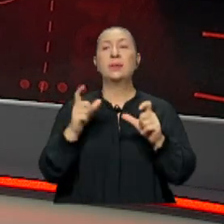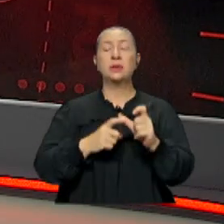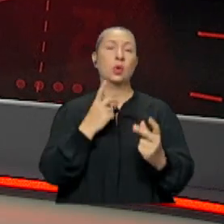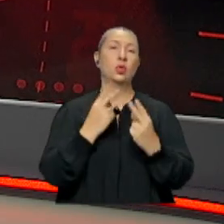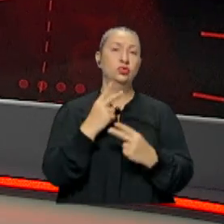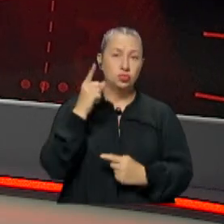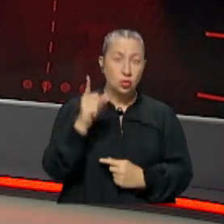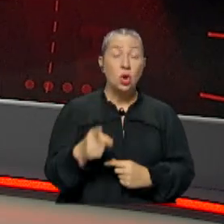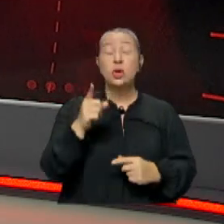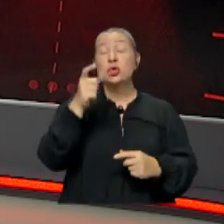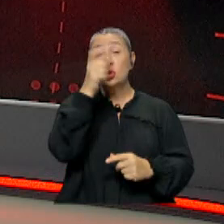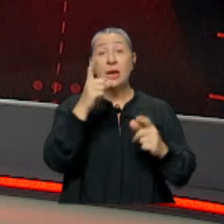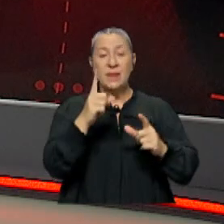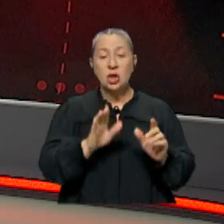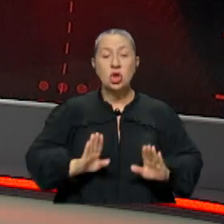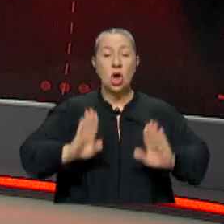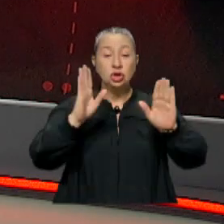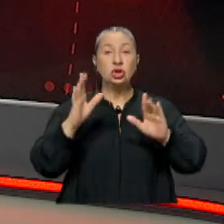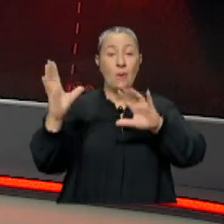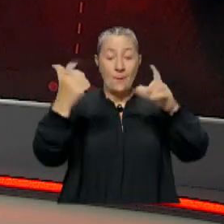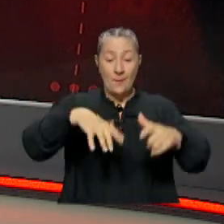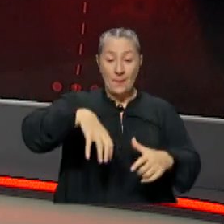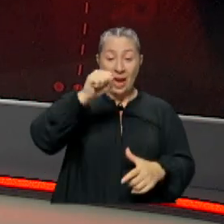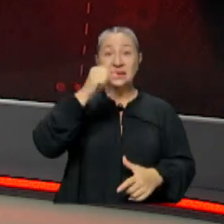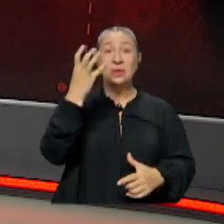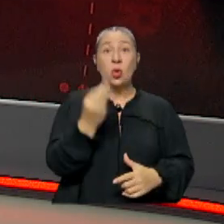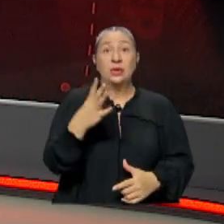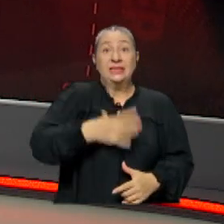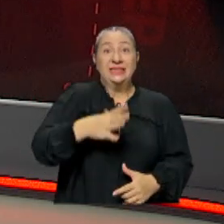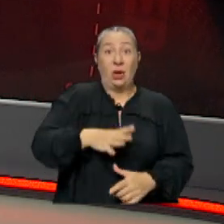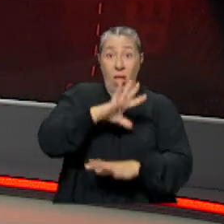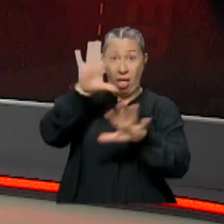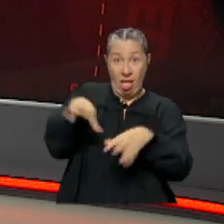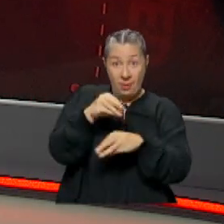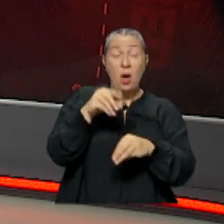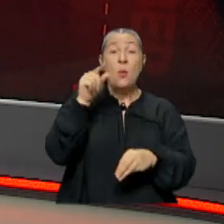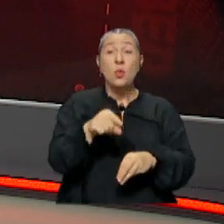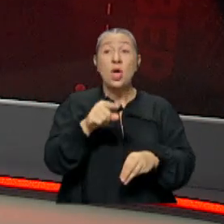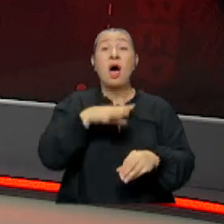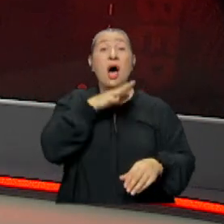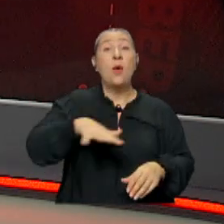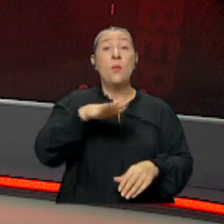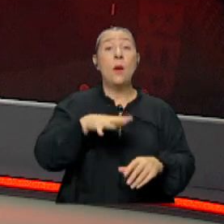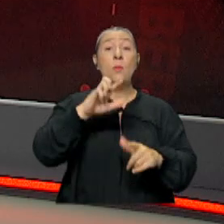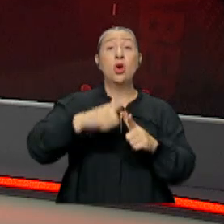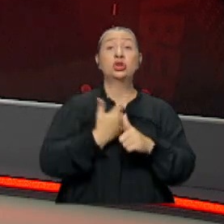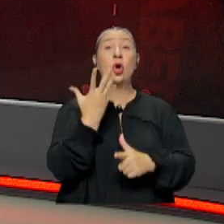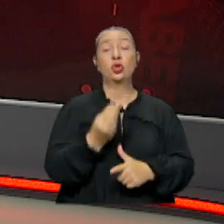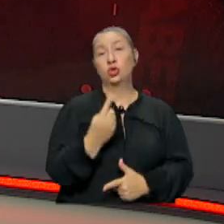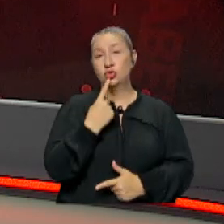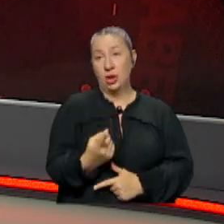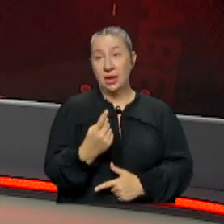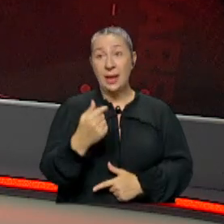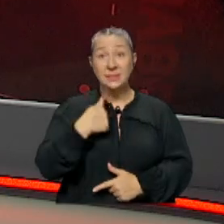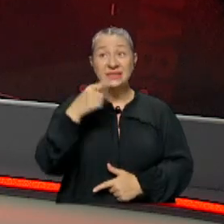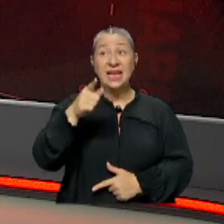Soylu konuştu. Türkiye'nin bir göç merkezi haline getirilmek istendiğini söyledi ve bunun Avrupa projesi olduğunu belirtti.